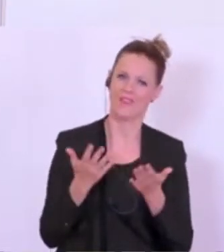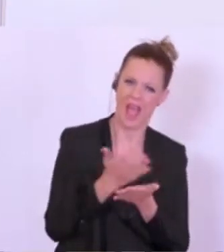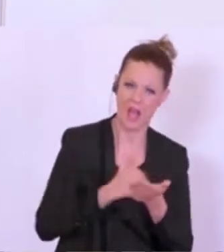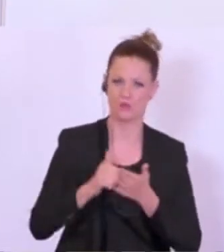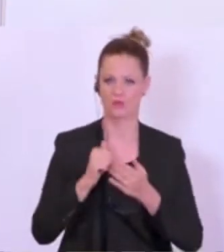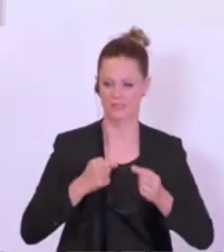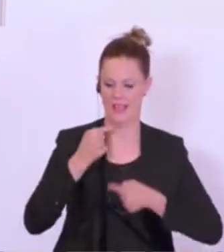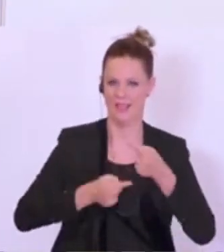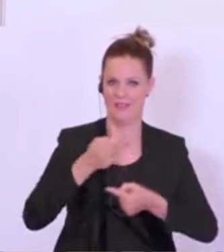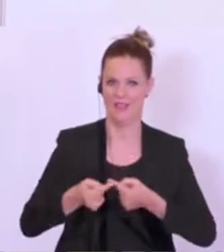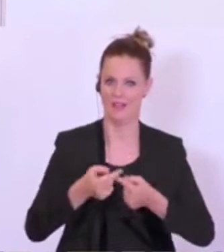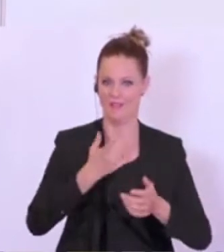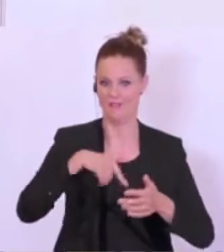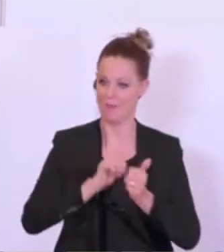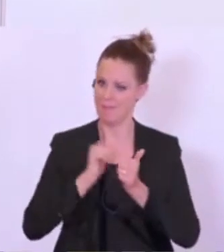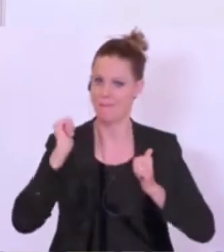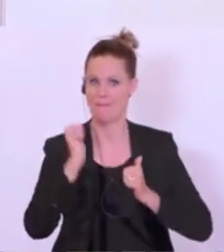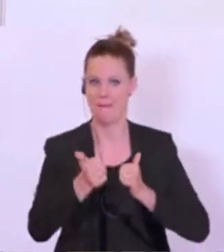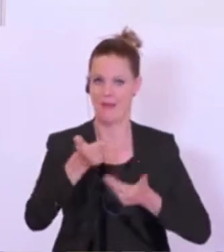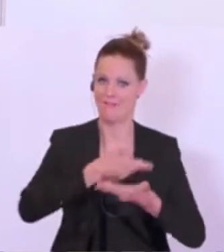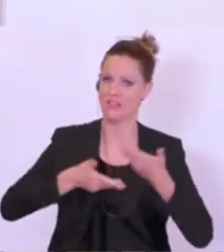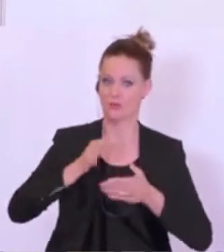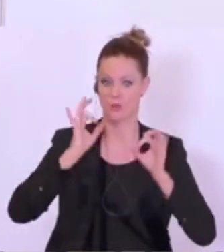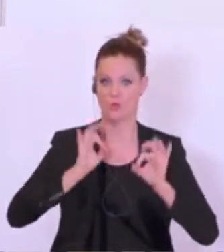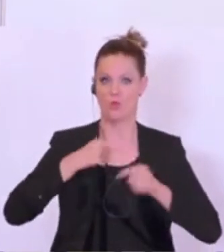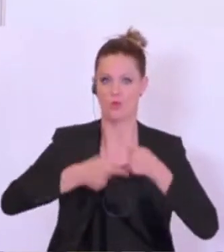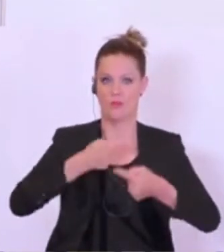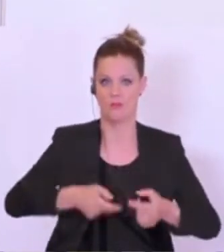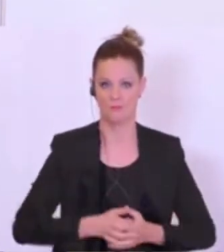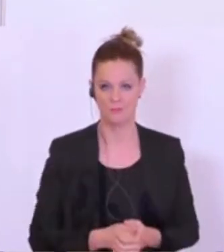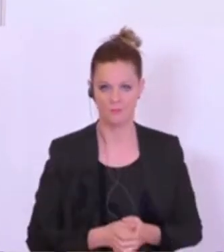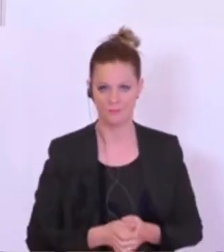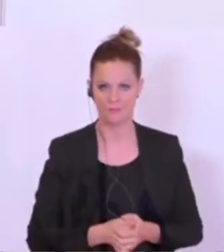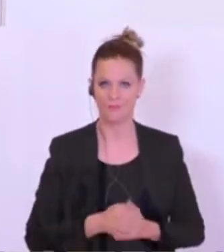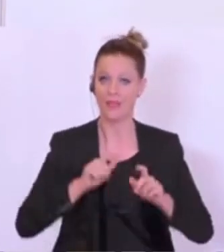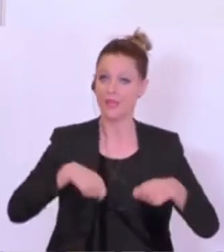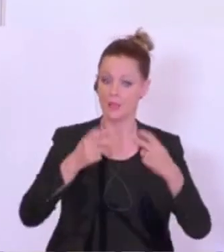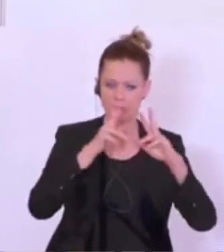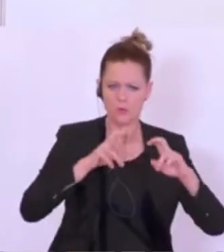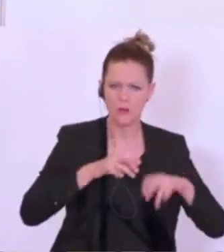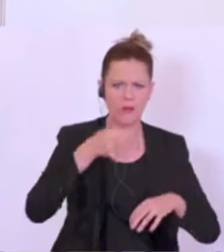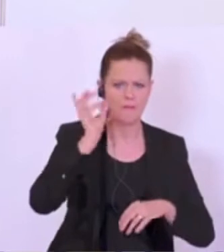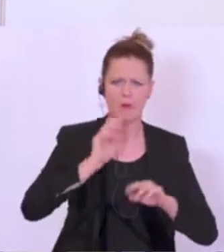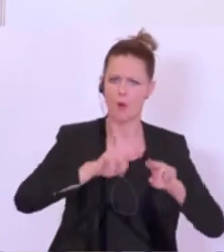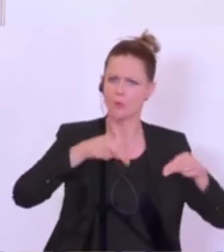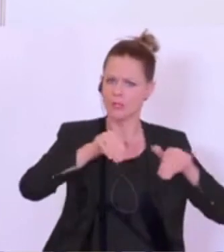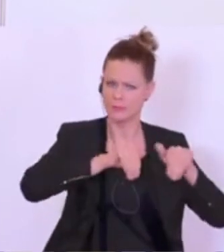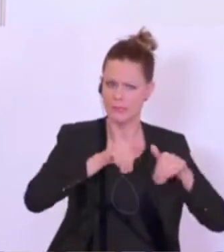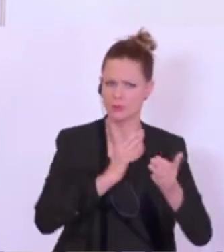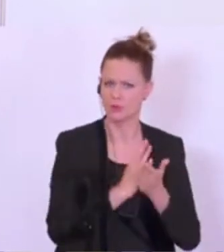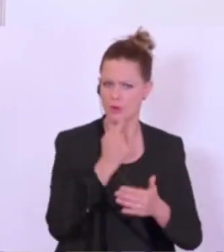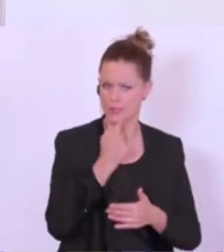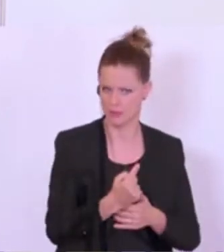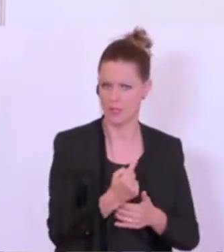die Nase vorne zu haben und wirtschaftlich wieder gut dazustehen. Dazu gibt es diese Studie, die die Frau Bundesminister angesprochen hat,